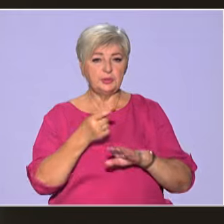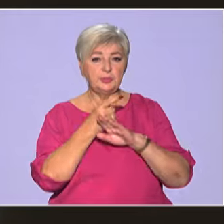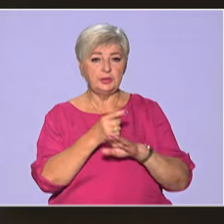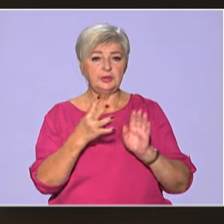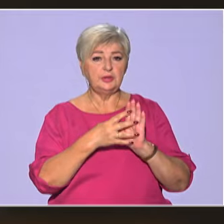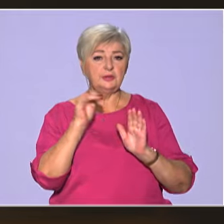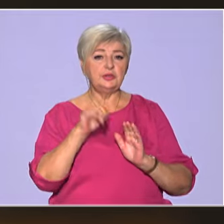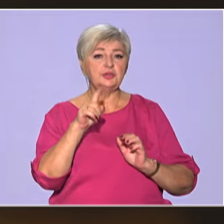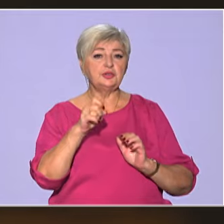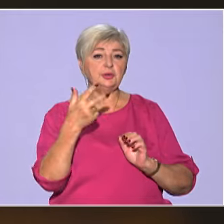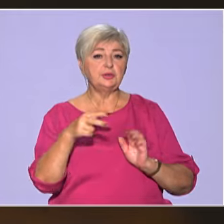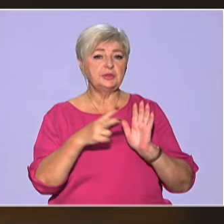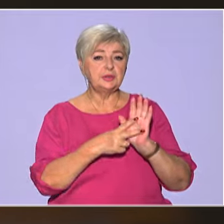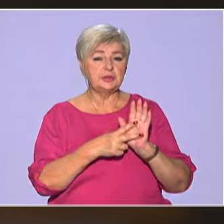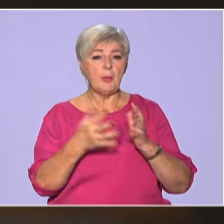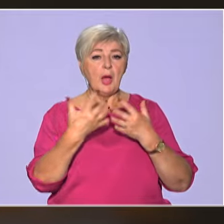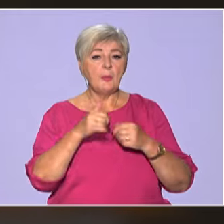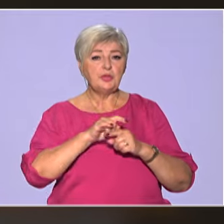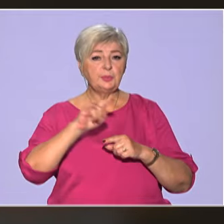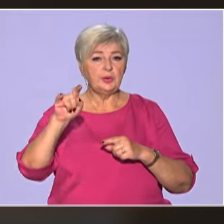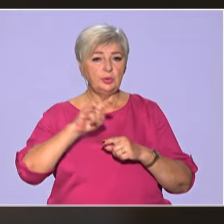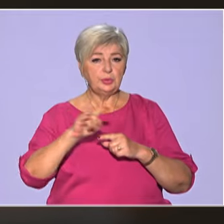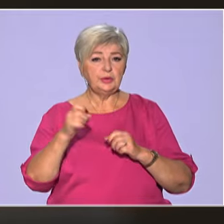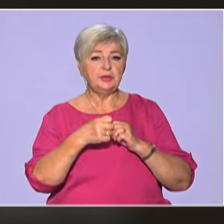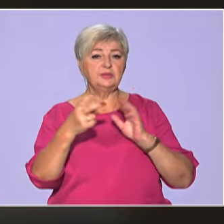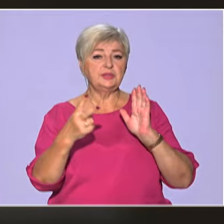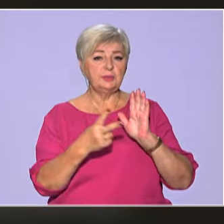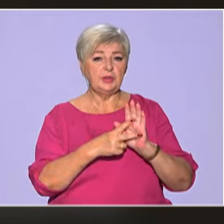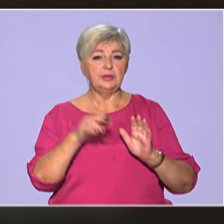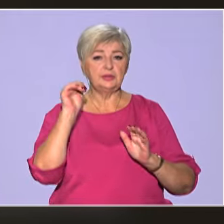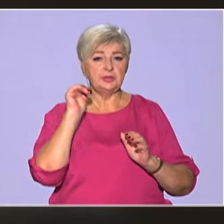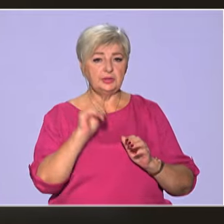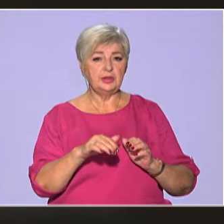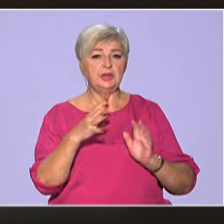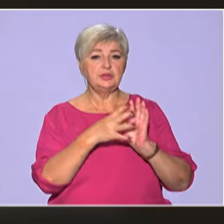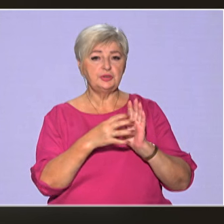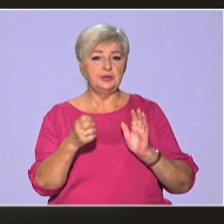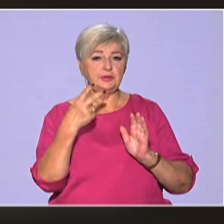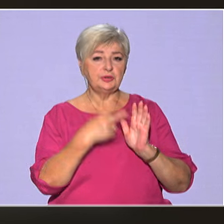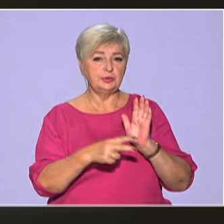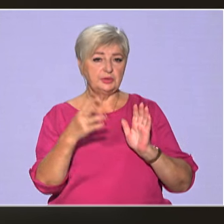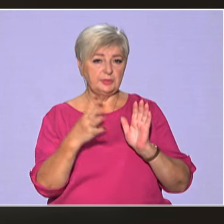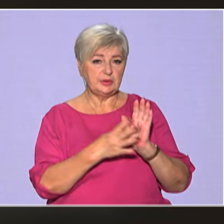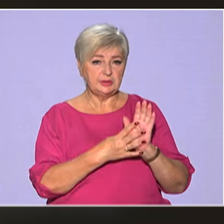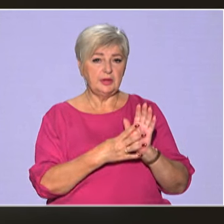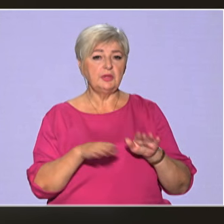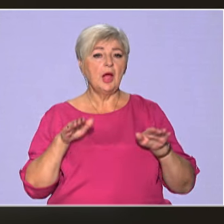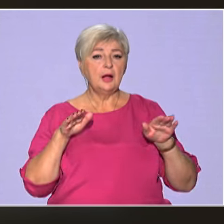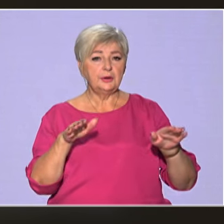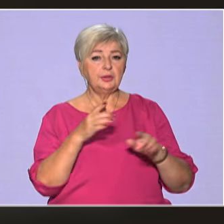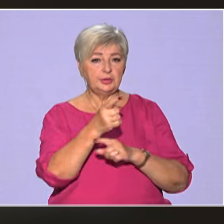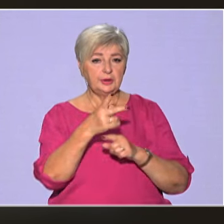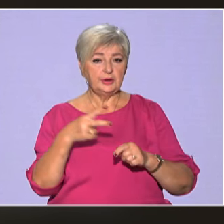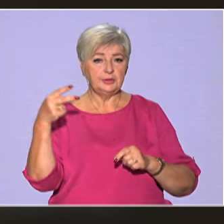9137, безпілотних літальних апаратів, оперативно-тактичного рівня 17 979,